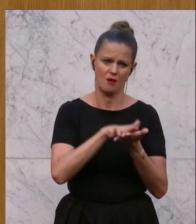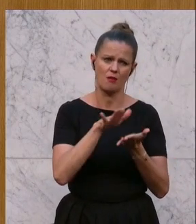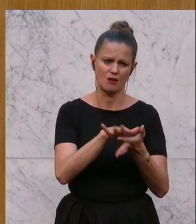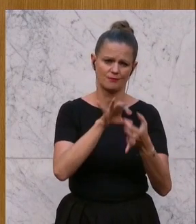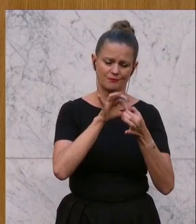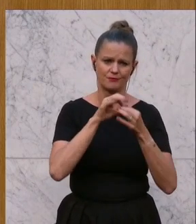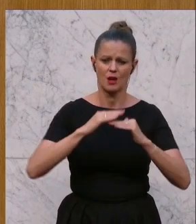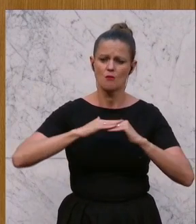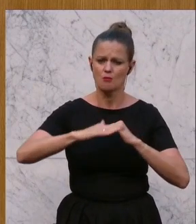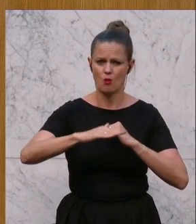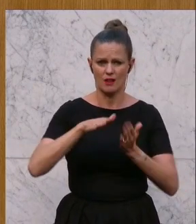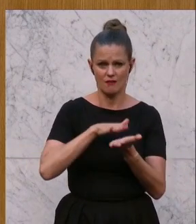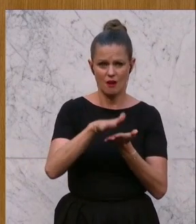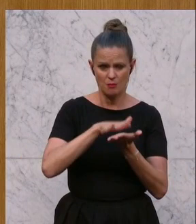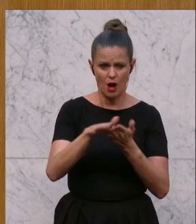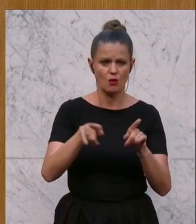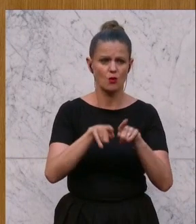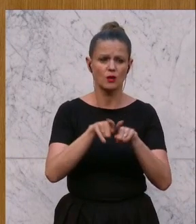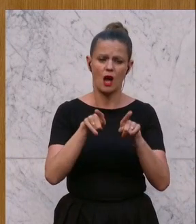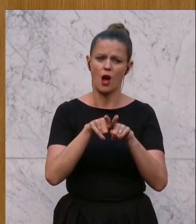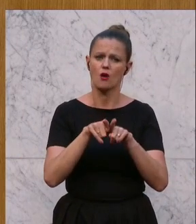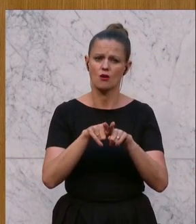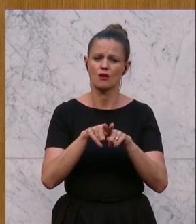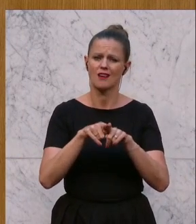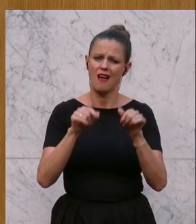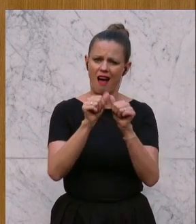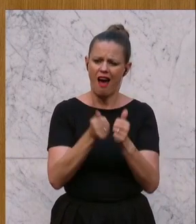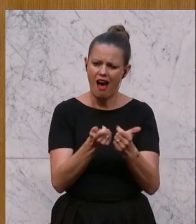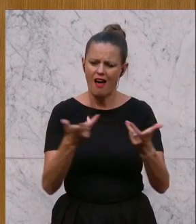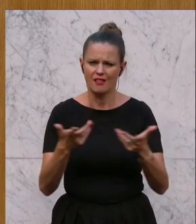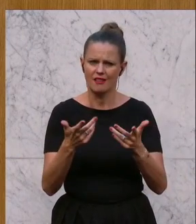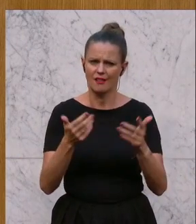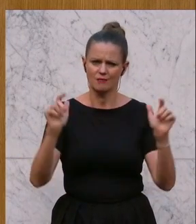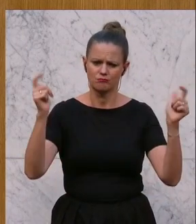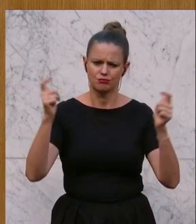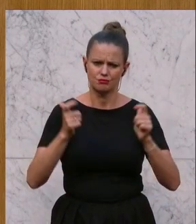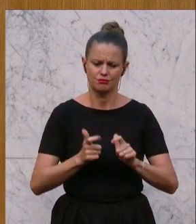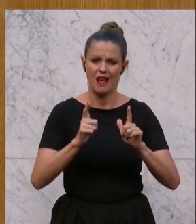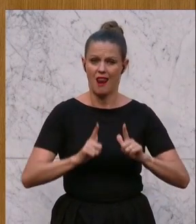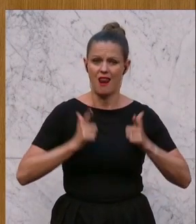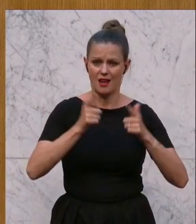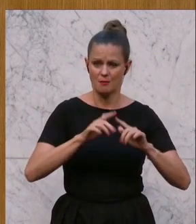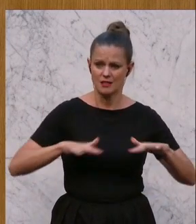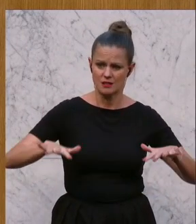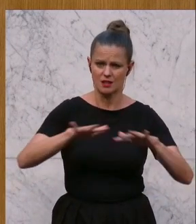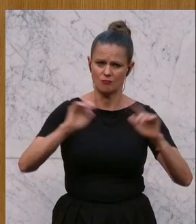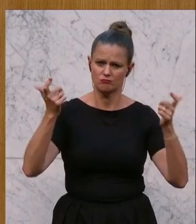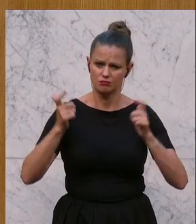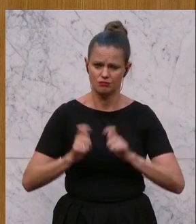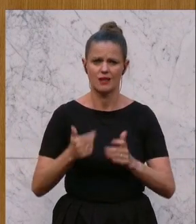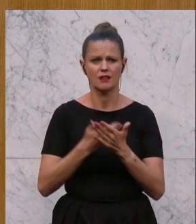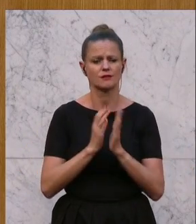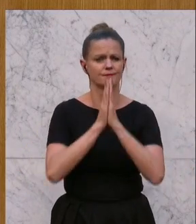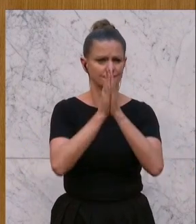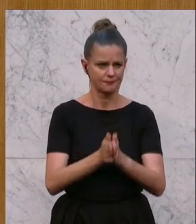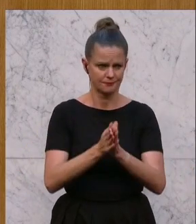Bodenverbrauch und auch der Artenschwund, also auch der Schwund an hochwertigen Lebensräumen. Daher auch der Appell,